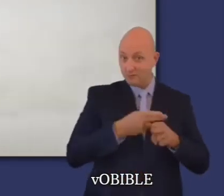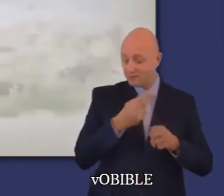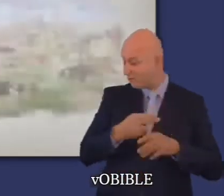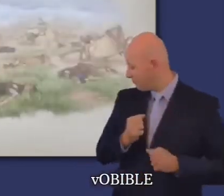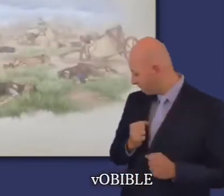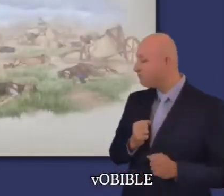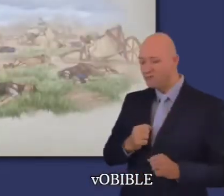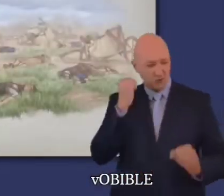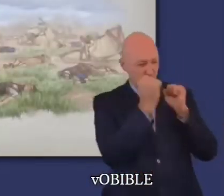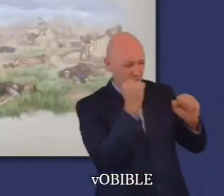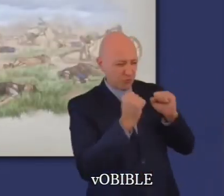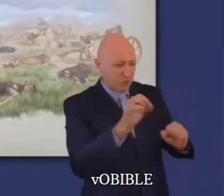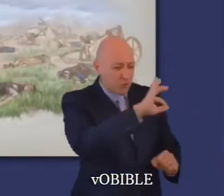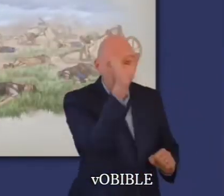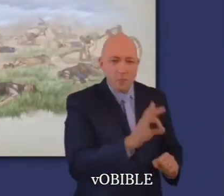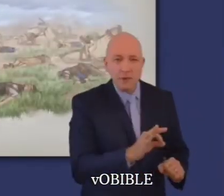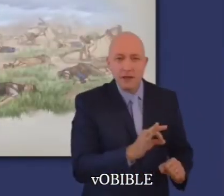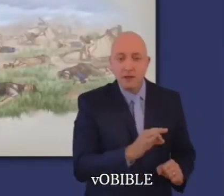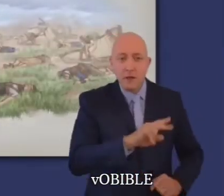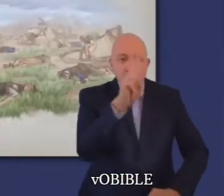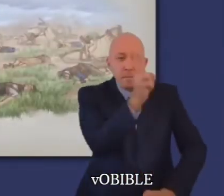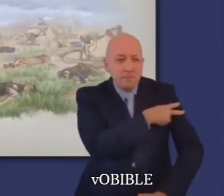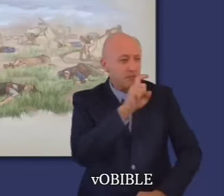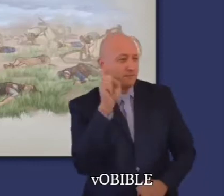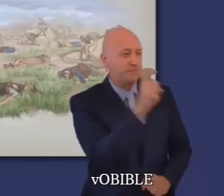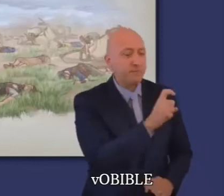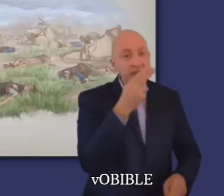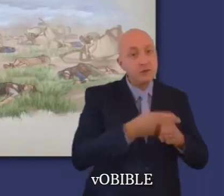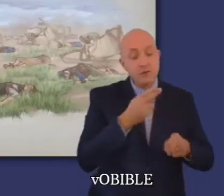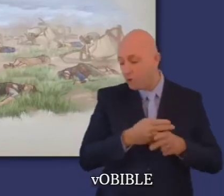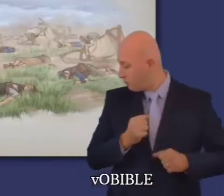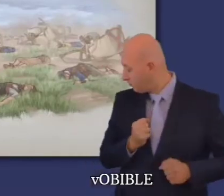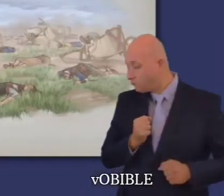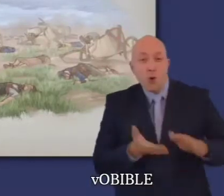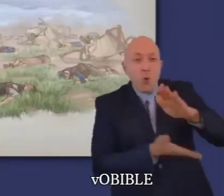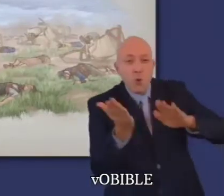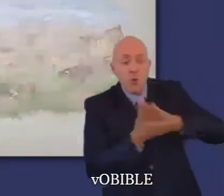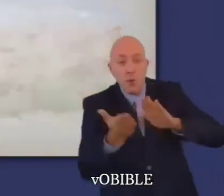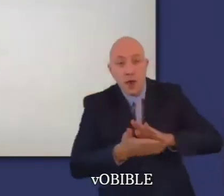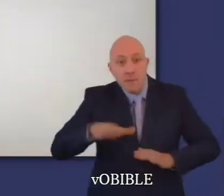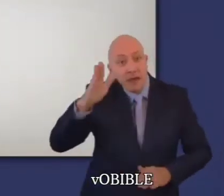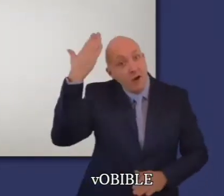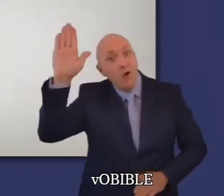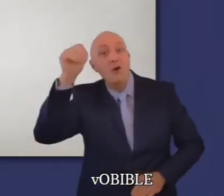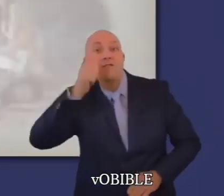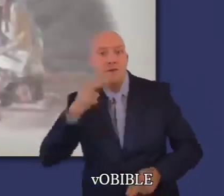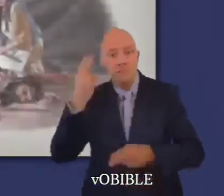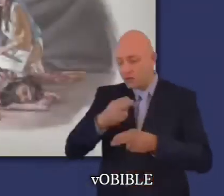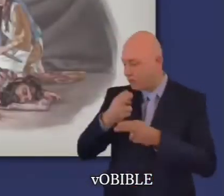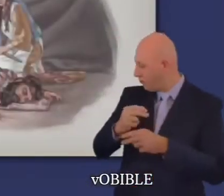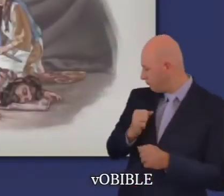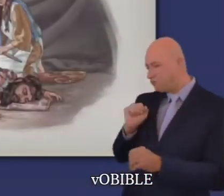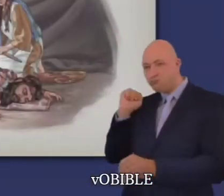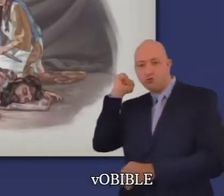Jéhovah livre toute l'armée de Sisera aux mains de Barak. Il n'y a pas un seul survivant. Sisera, lui,